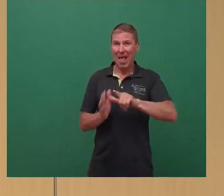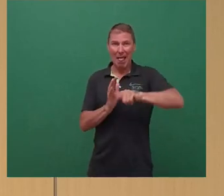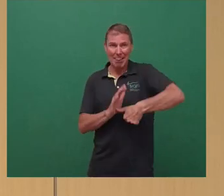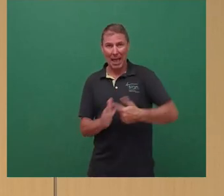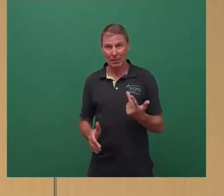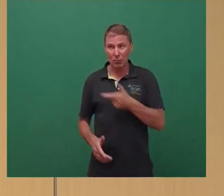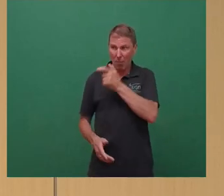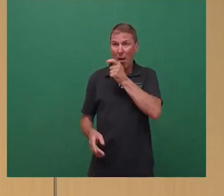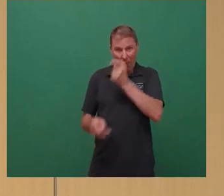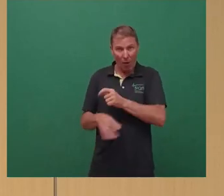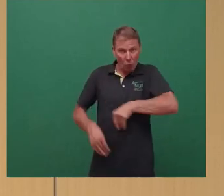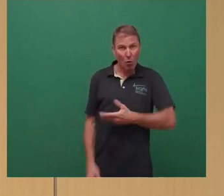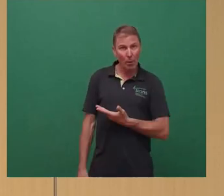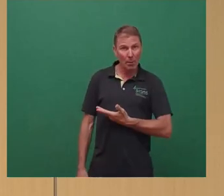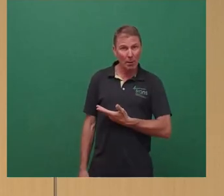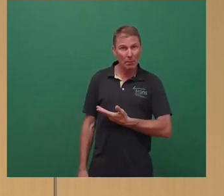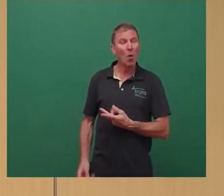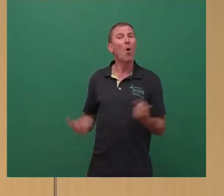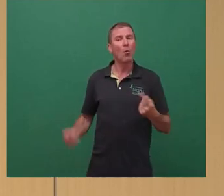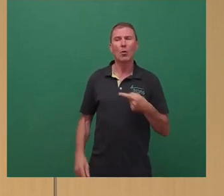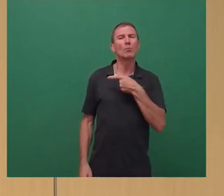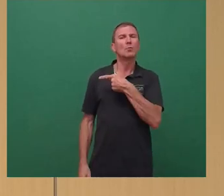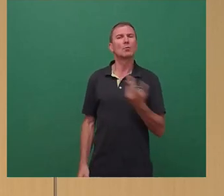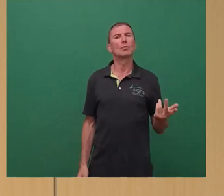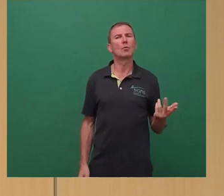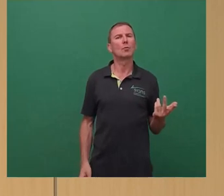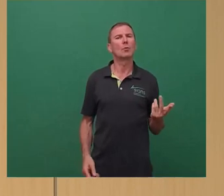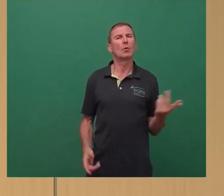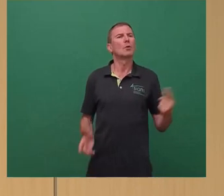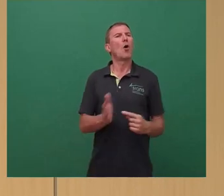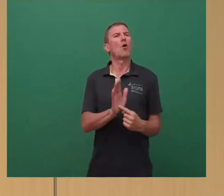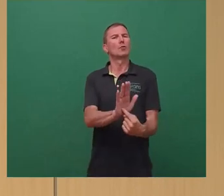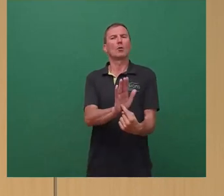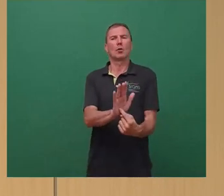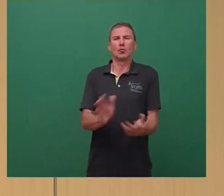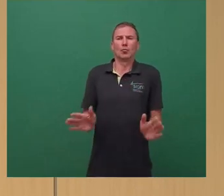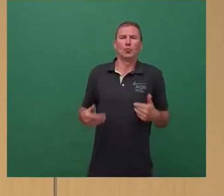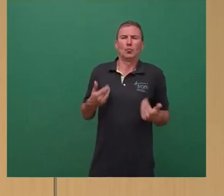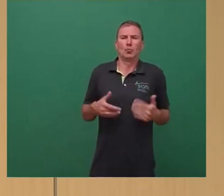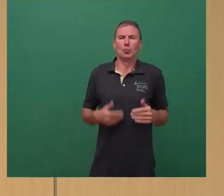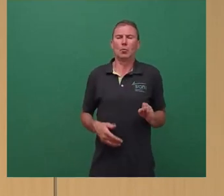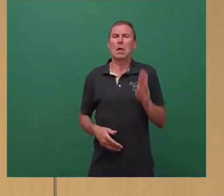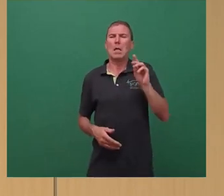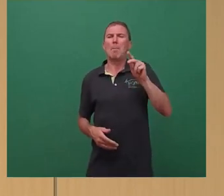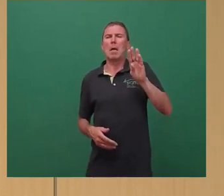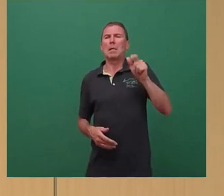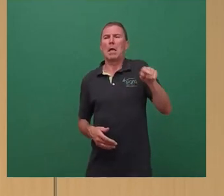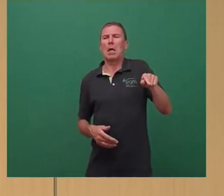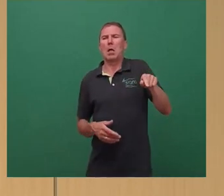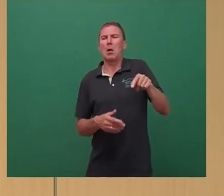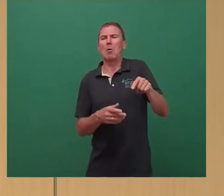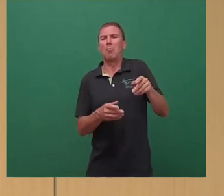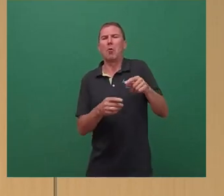Verantwortung übernehmen oder ob Sie so darstellen wollen, dass da die DWT aus dem Ruder gelaufen ist und